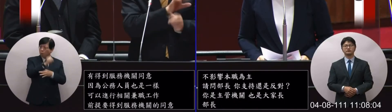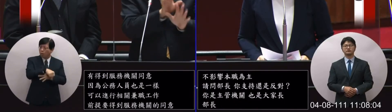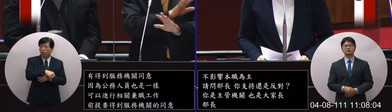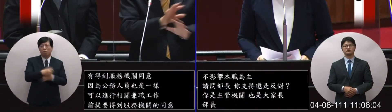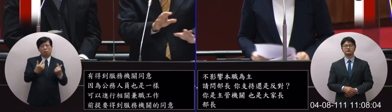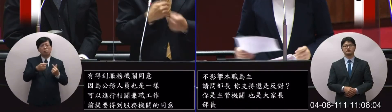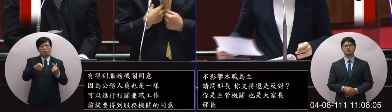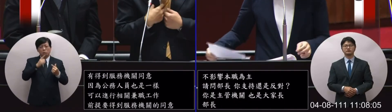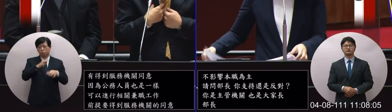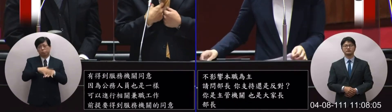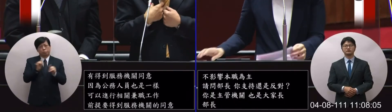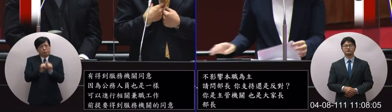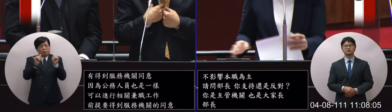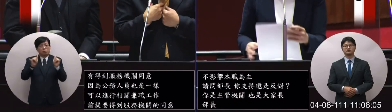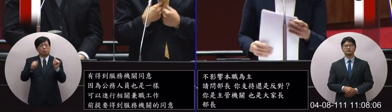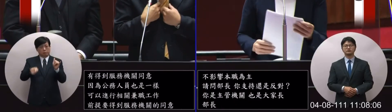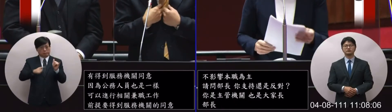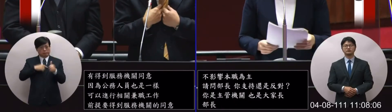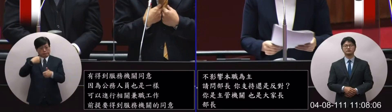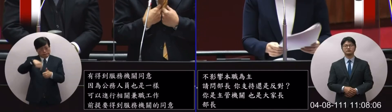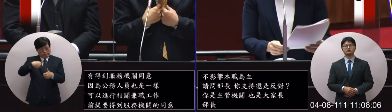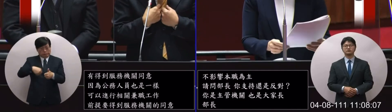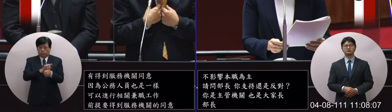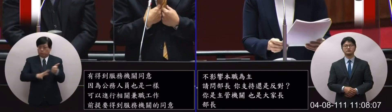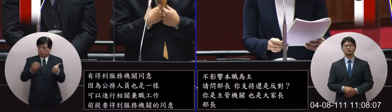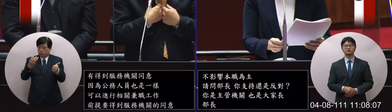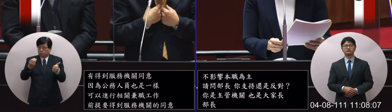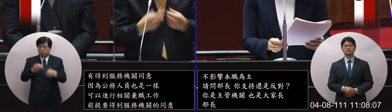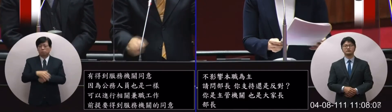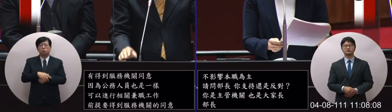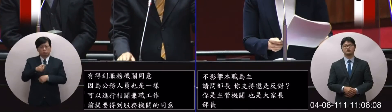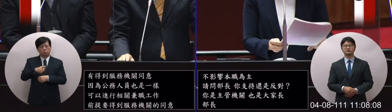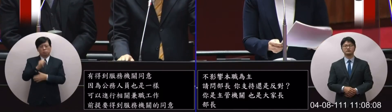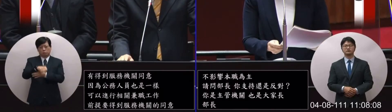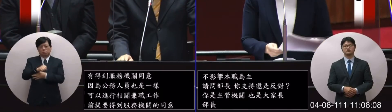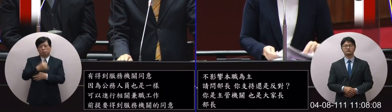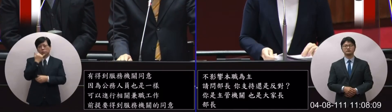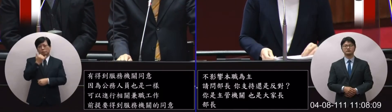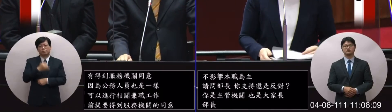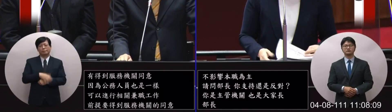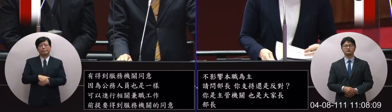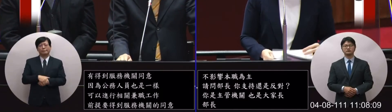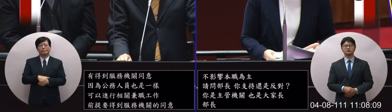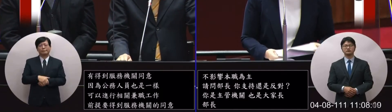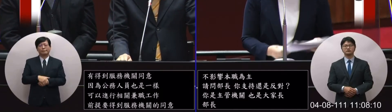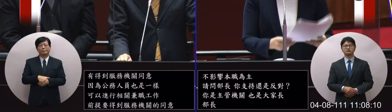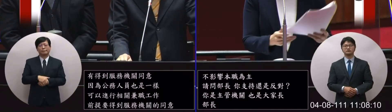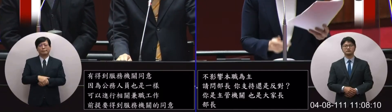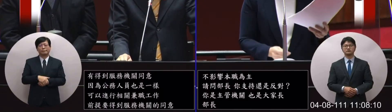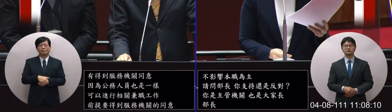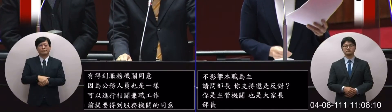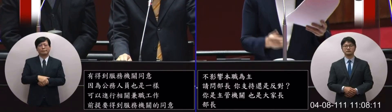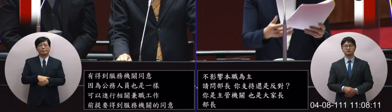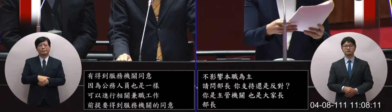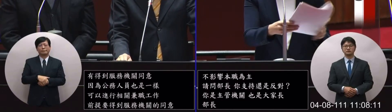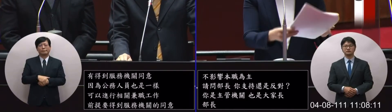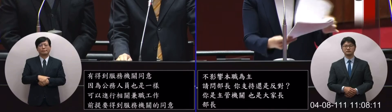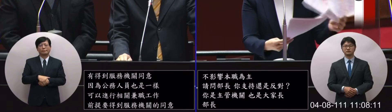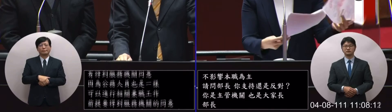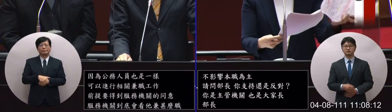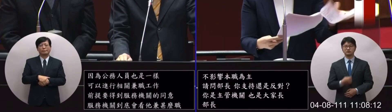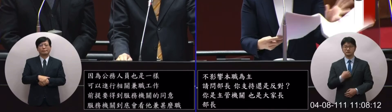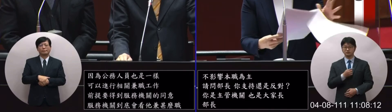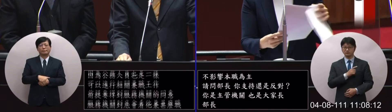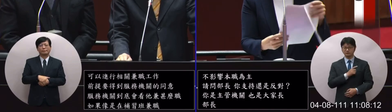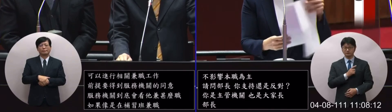可他這個不會去妨礙到他教學本職的這件事情基本上他是可以的所以因為我們本身在